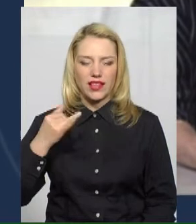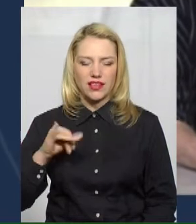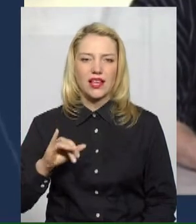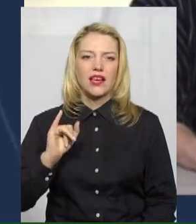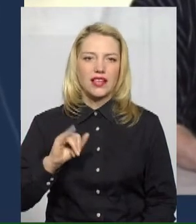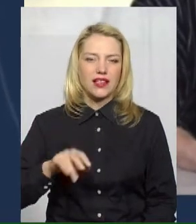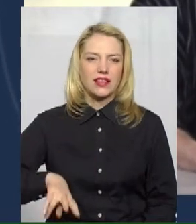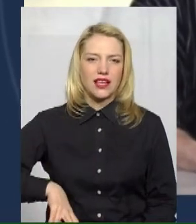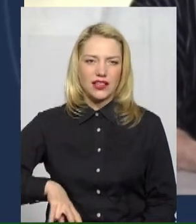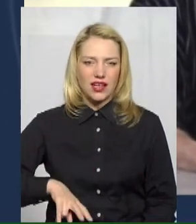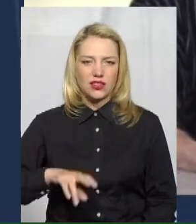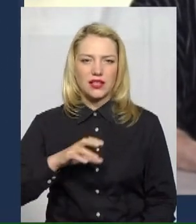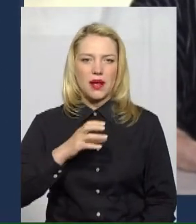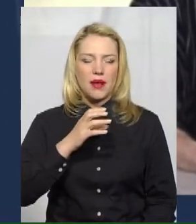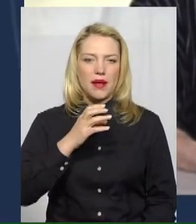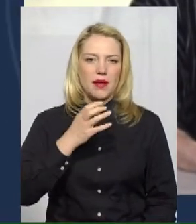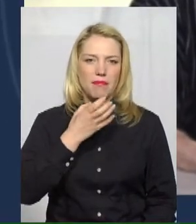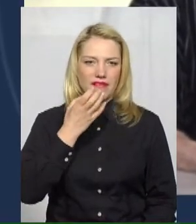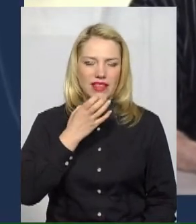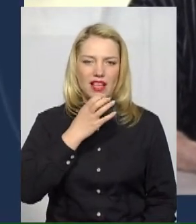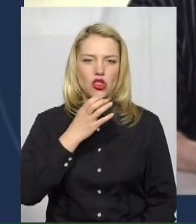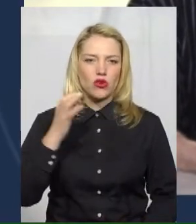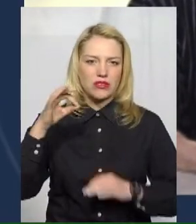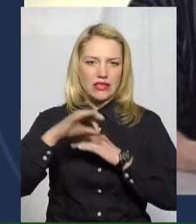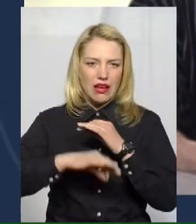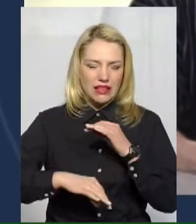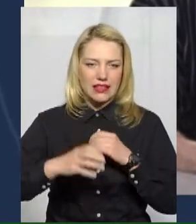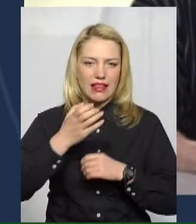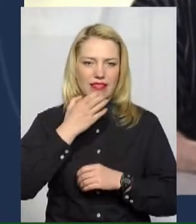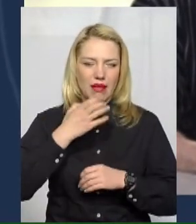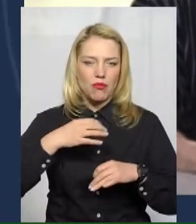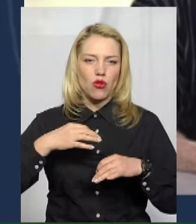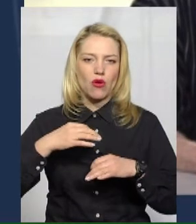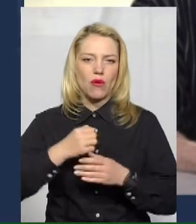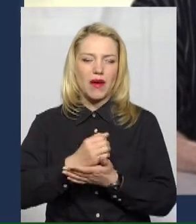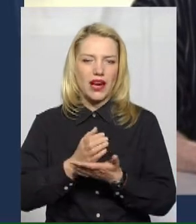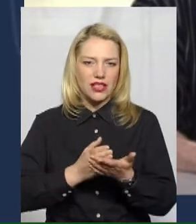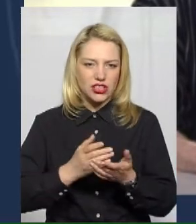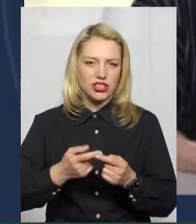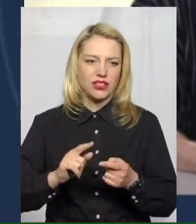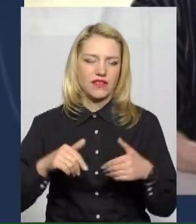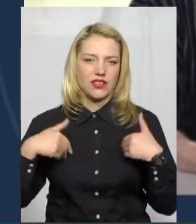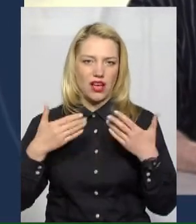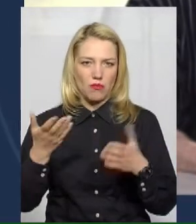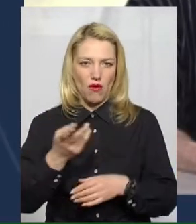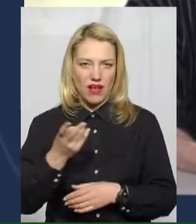«Південно-західні тепломережі» Павла Возборського. Вітаю вас, панове. Доброго дня.